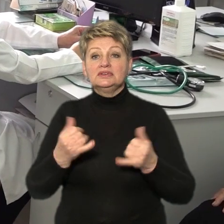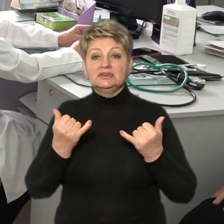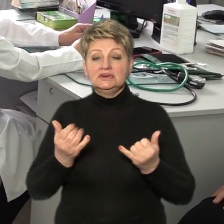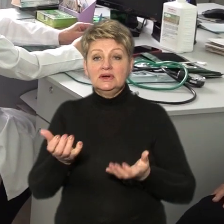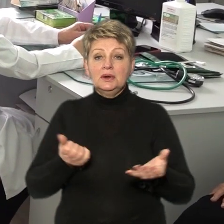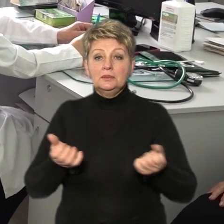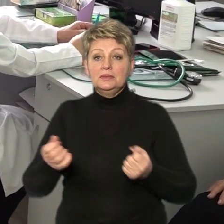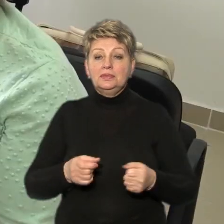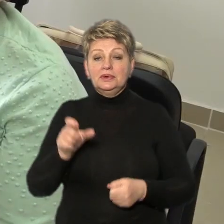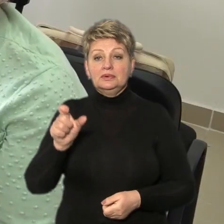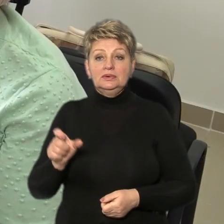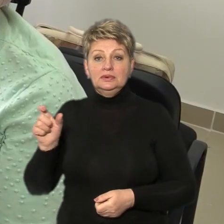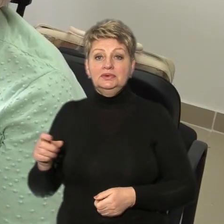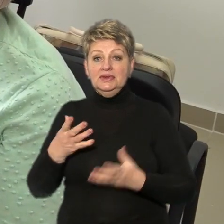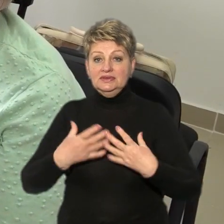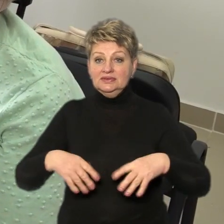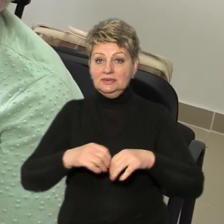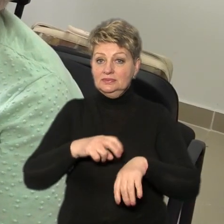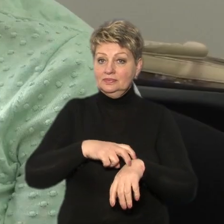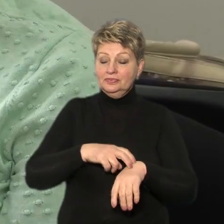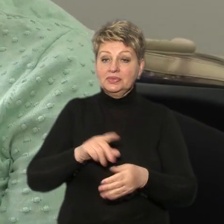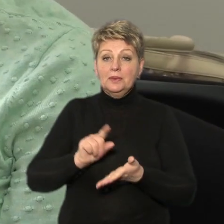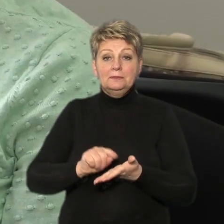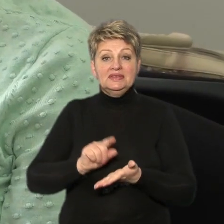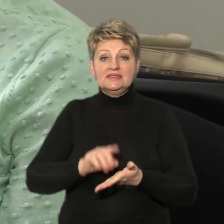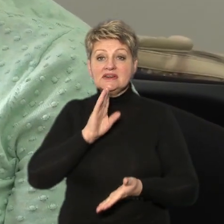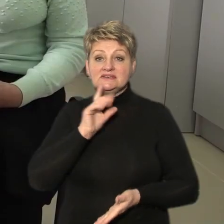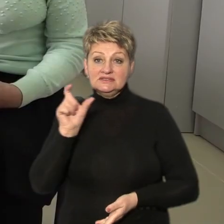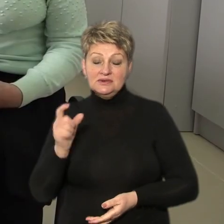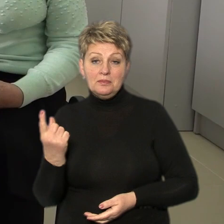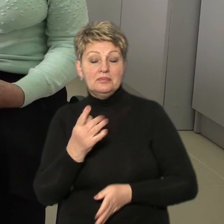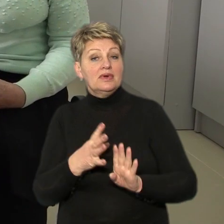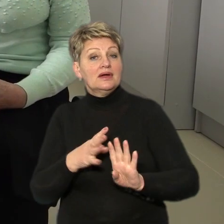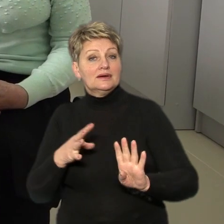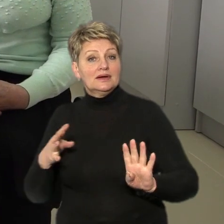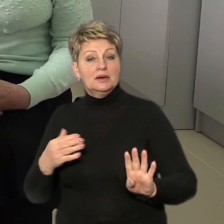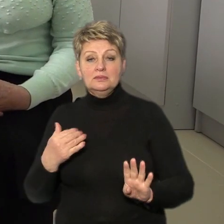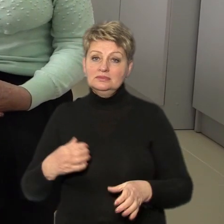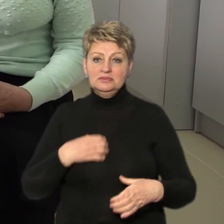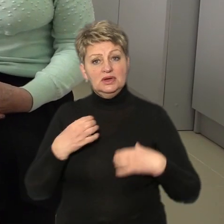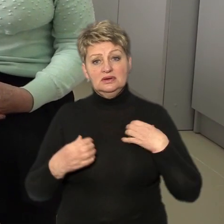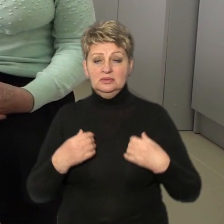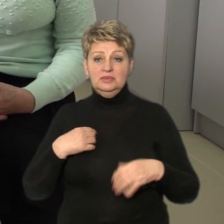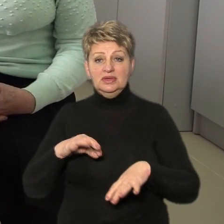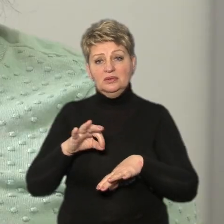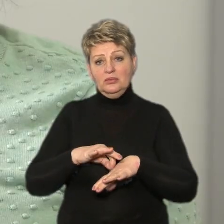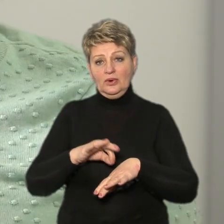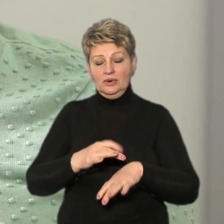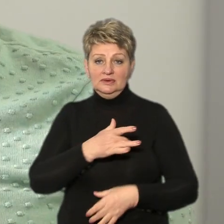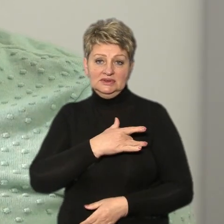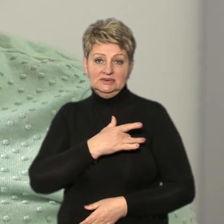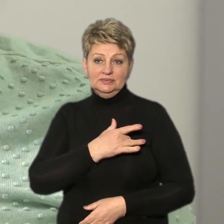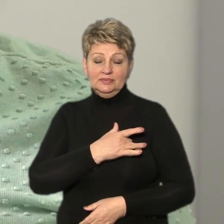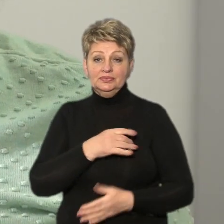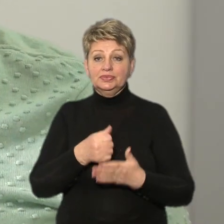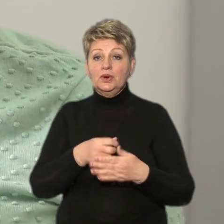пацієнтів сімейна лікарка. Пенсіонерка Раїса Буханцова – перша в черзі. Безпокоюють мене болі в області серця. До